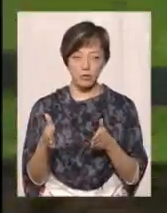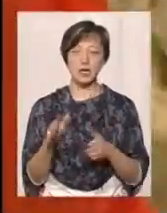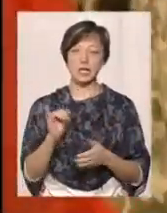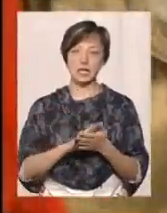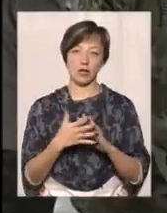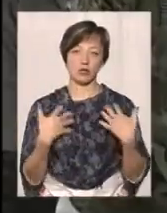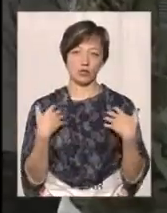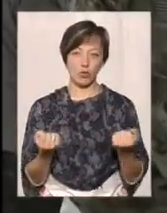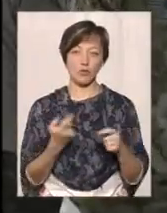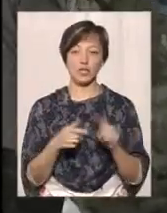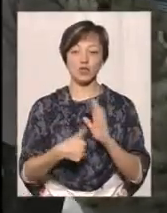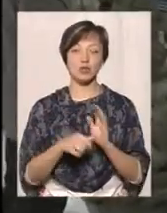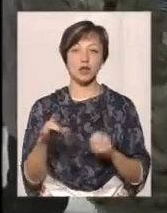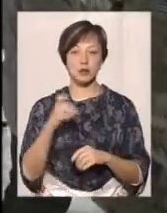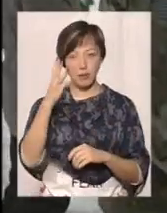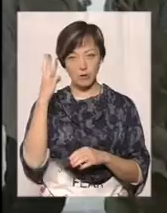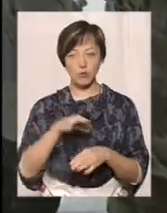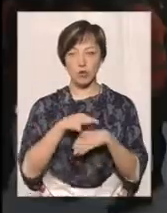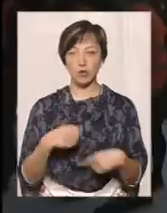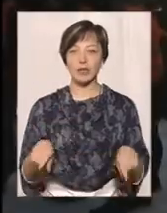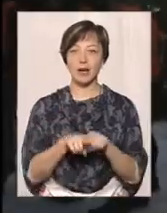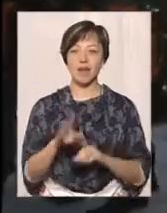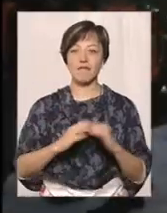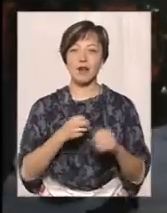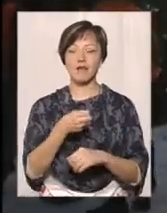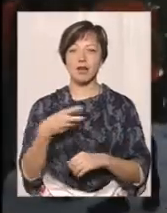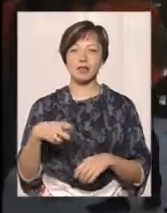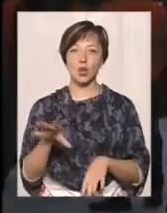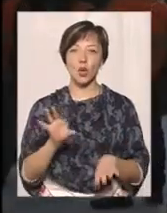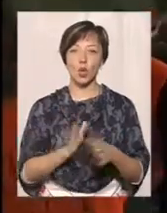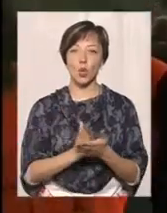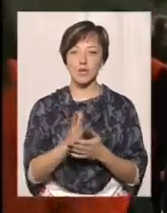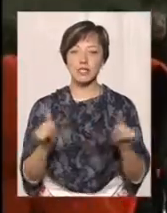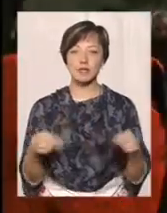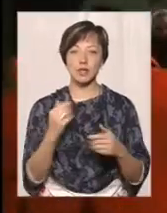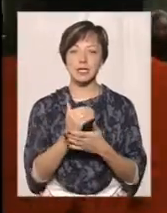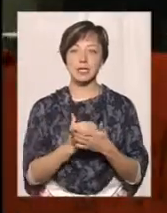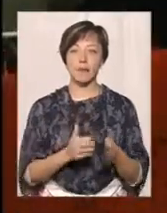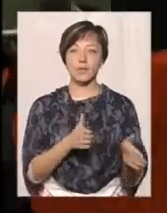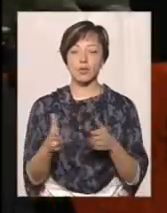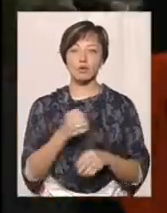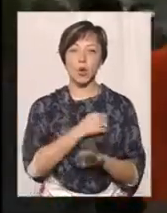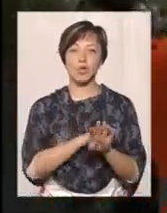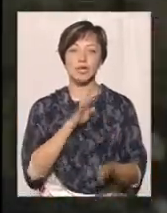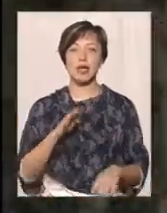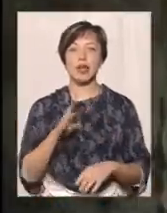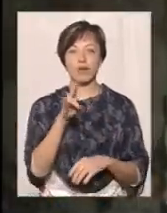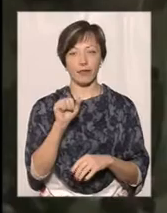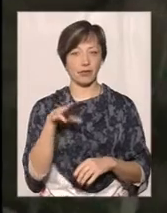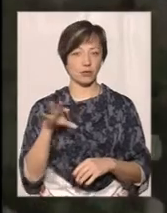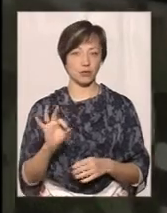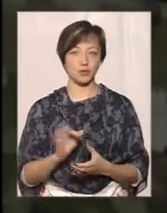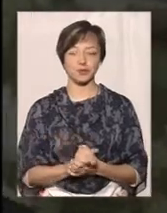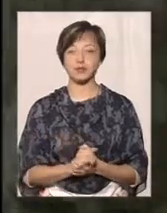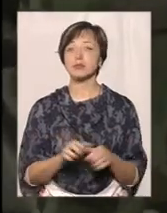та стану здоров'я. Це в 6-й у Хмельницькому проходить такий кваліфікаційний курс. Створений він за системою підготовки Збройних сил Північно-Атлантичного